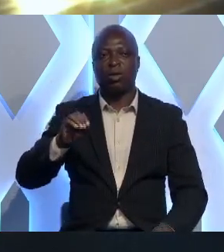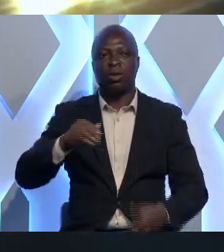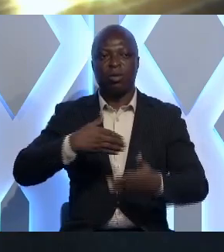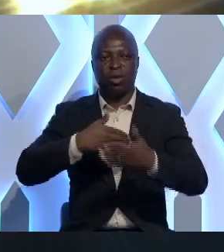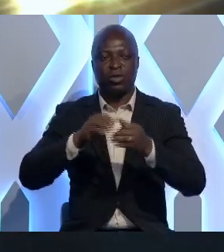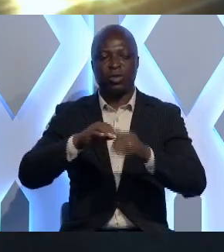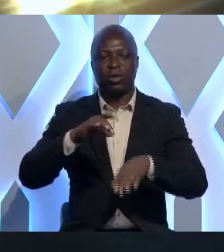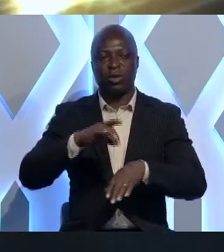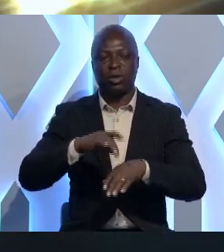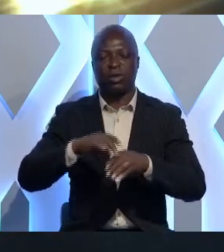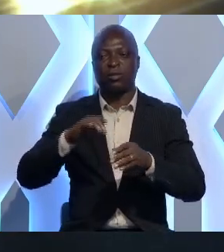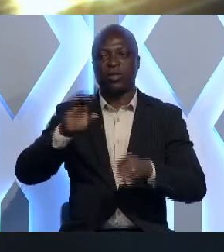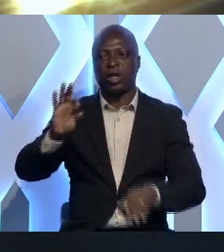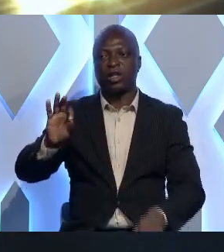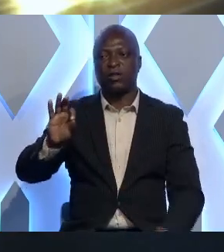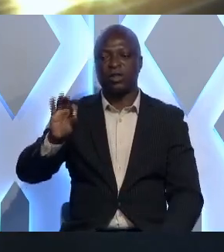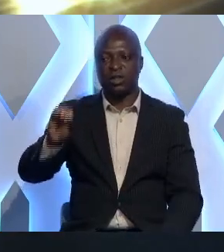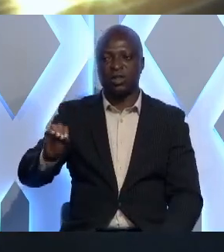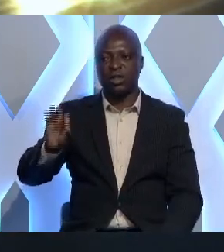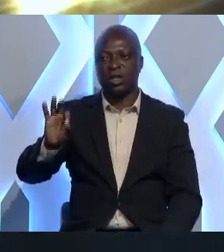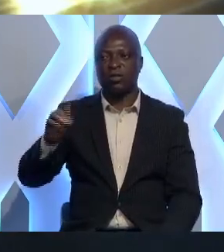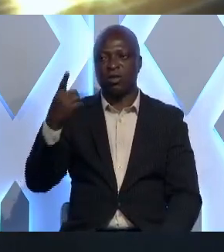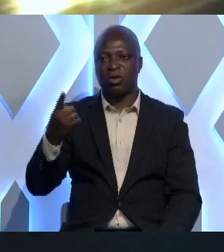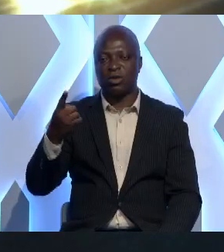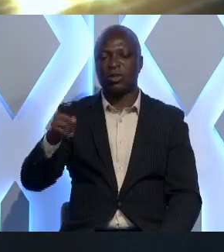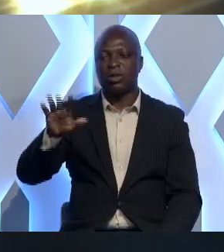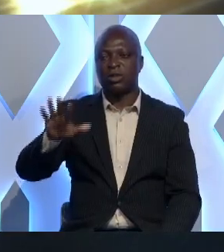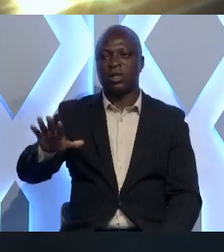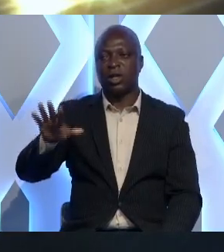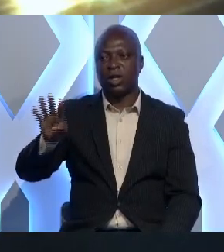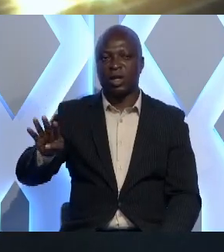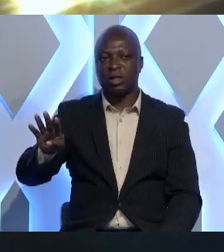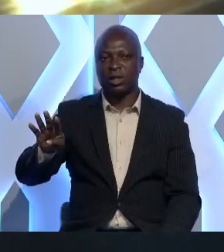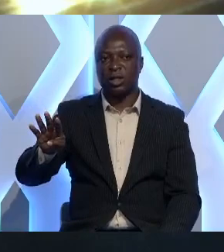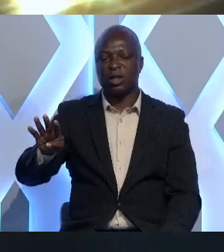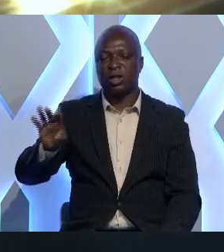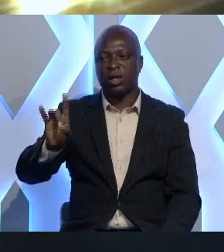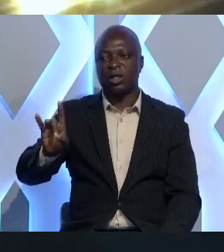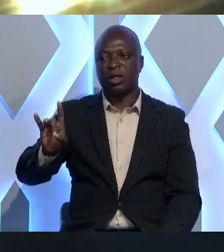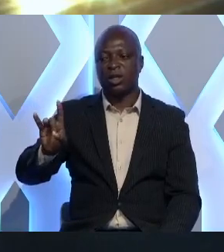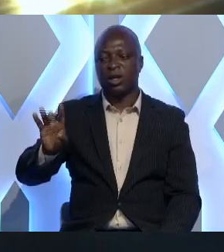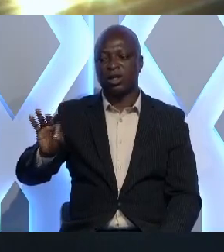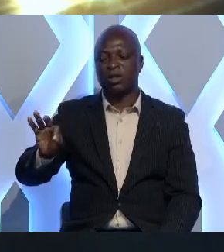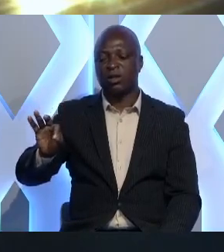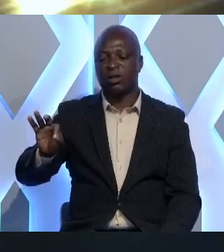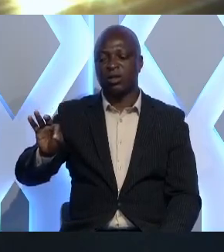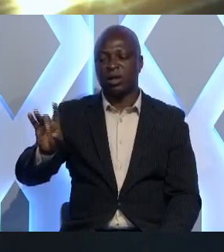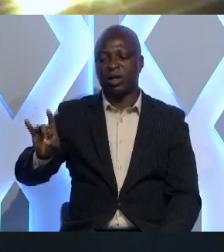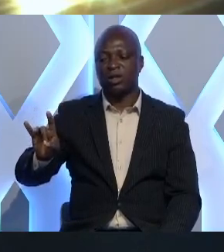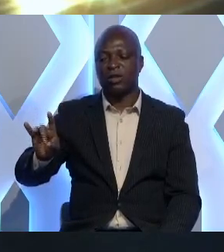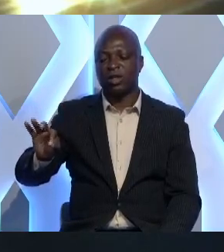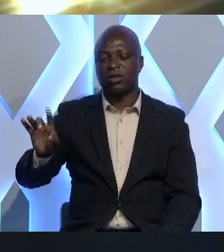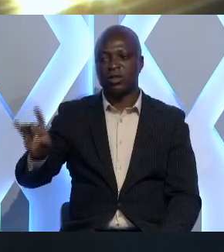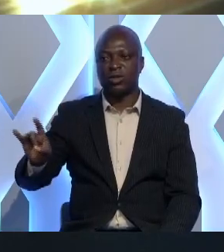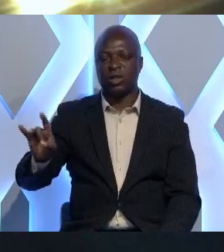91 90 91 54 98, maison des jeunes d'Apparon